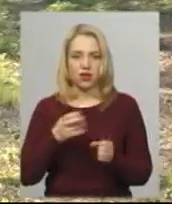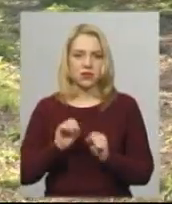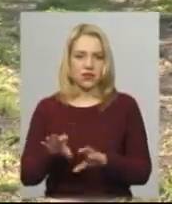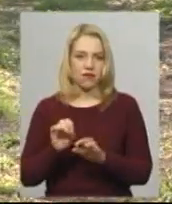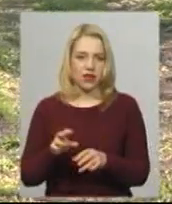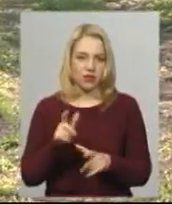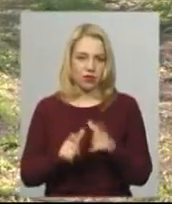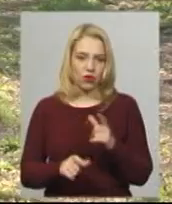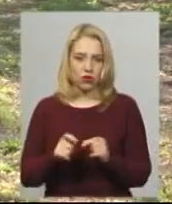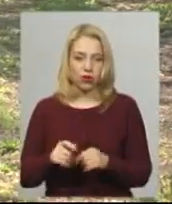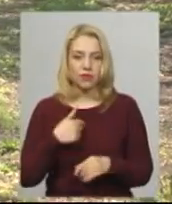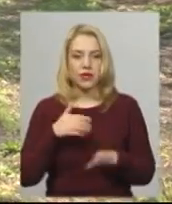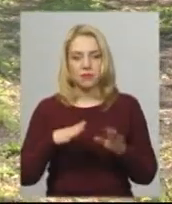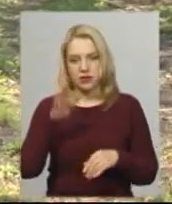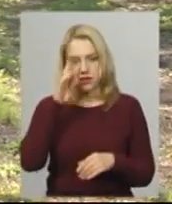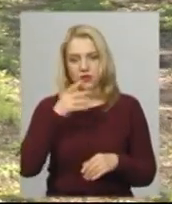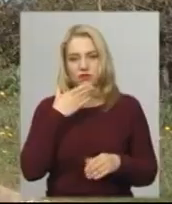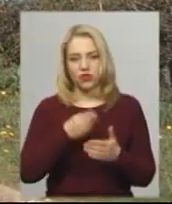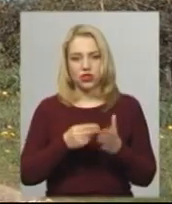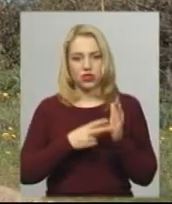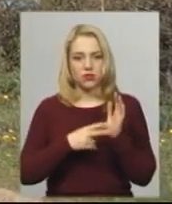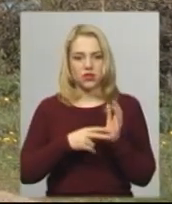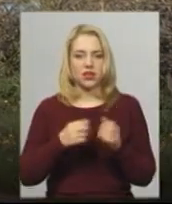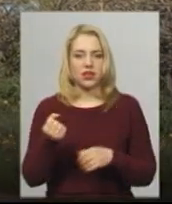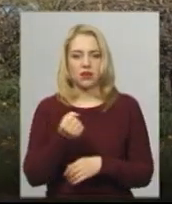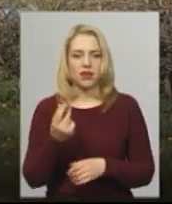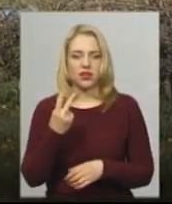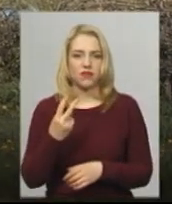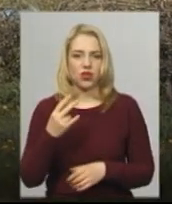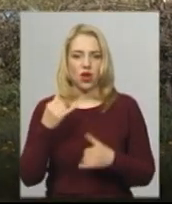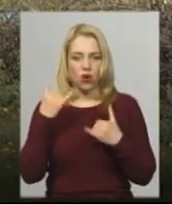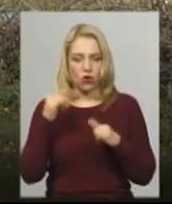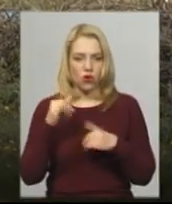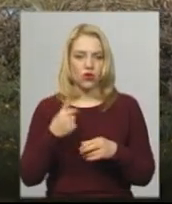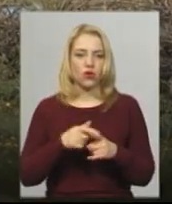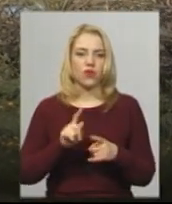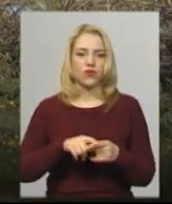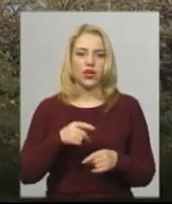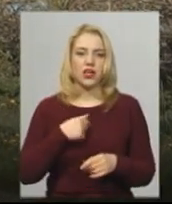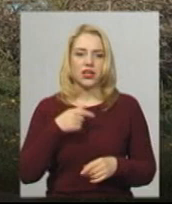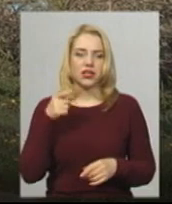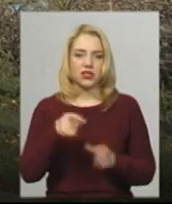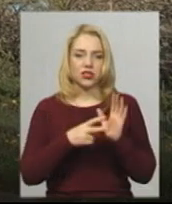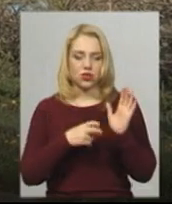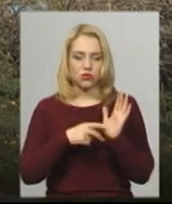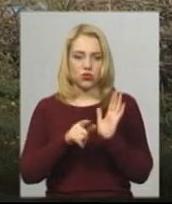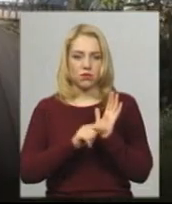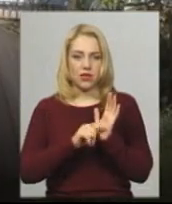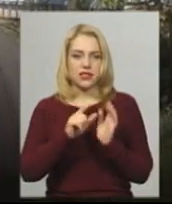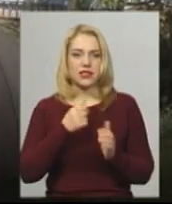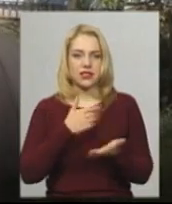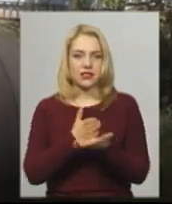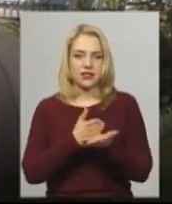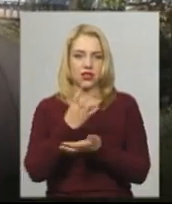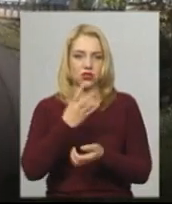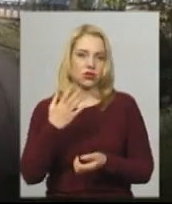Місцевий житель Віктор каже, у свої 70 тримає дві корови. 1700 гривень пенсії, яку заробив за 45 років, не вистачає ні на що.